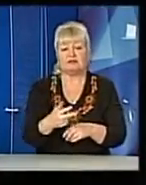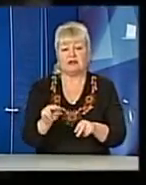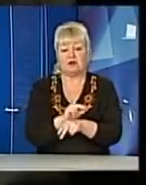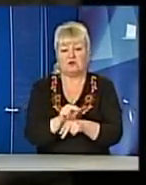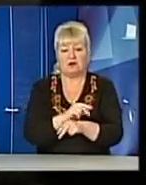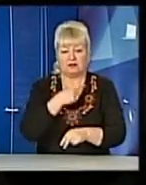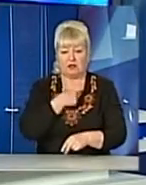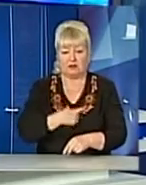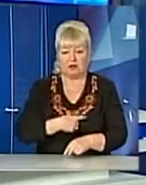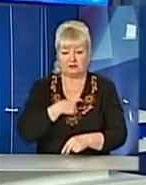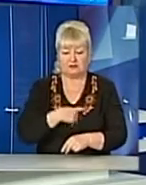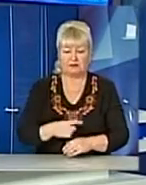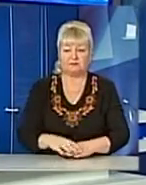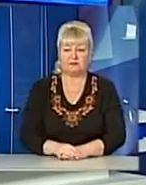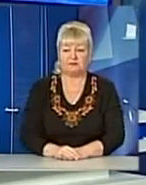астми.